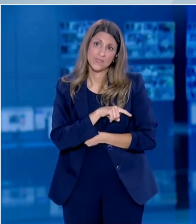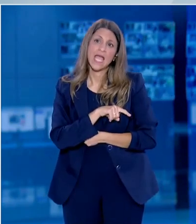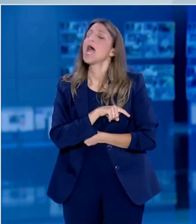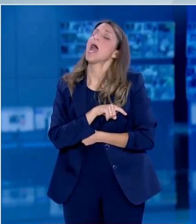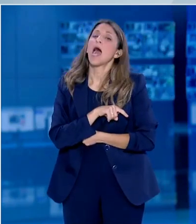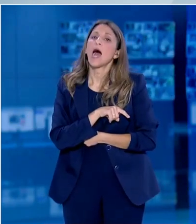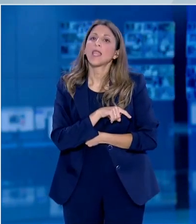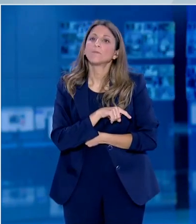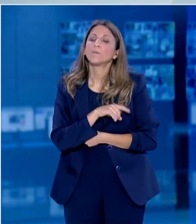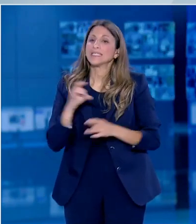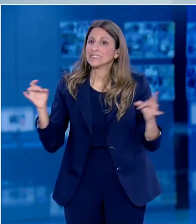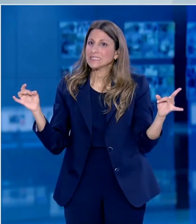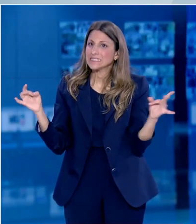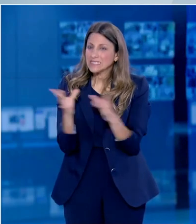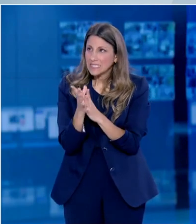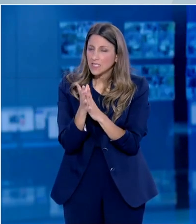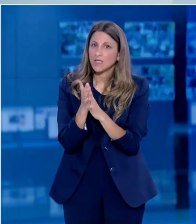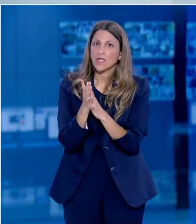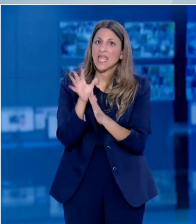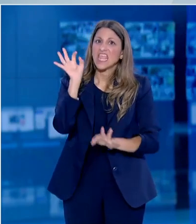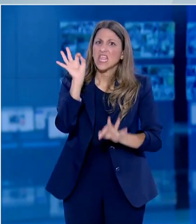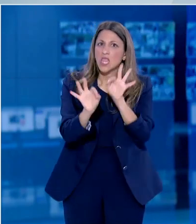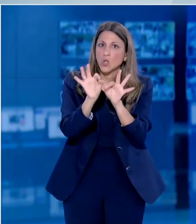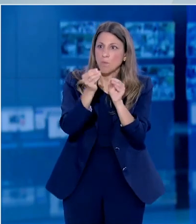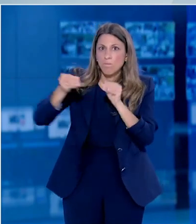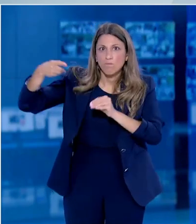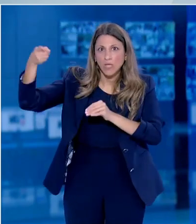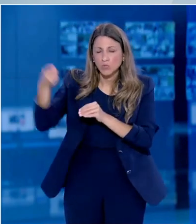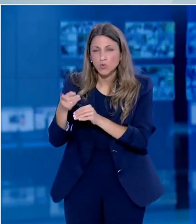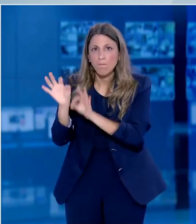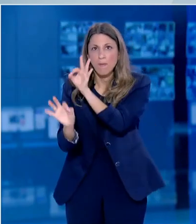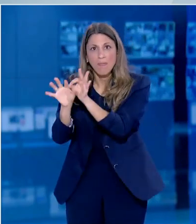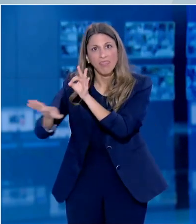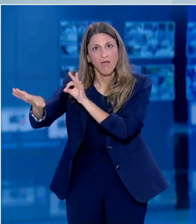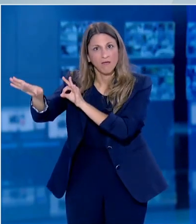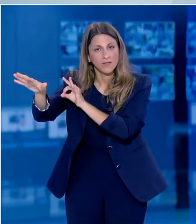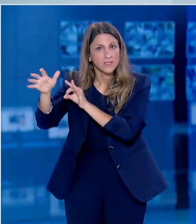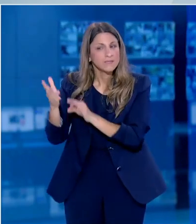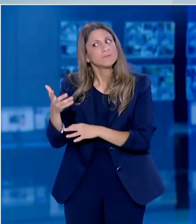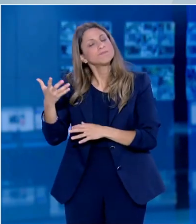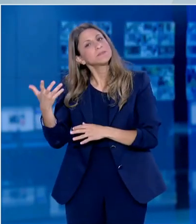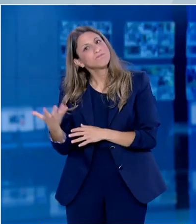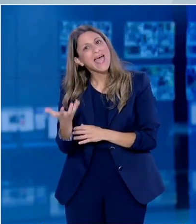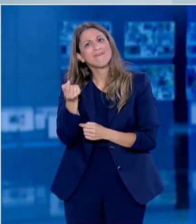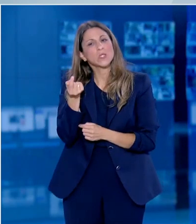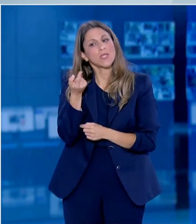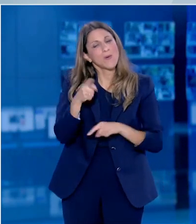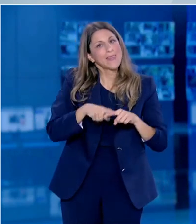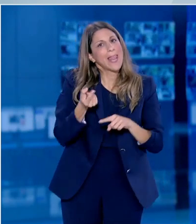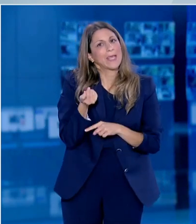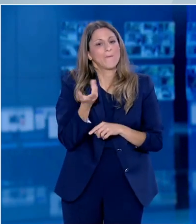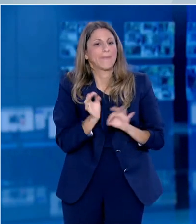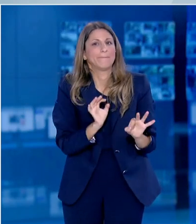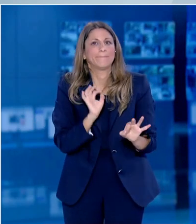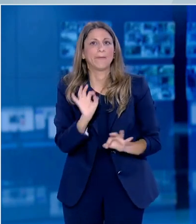κυκλοφορία του ιού γιατί θα οδηγούσαν με μαθηματική ακρίβεια σε αύξηση. Δεν μπορώ να το πω με σιγουριά ακόμα αλλά θα περιμένουμε 15 μέρες για να είμαστε